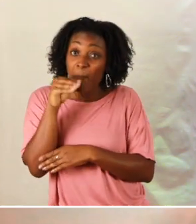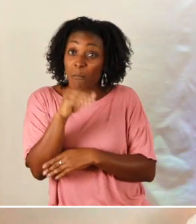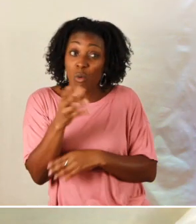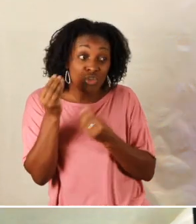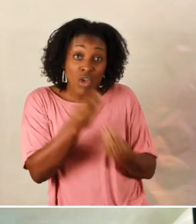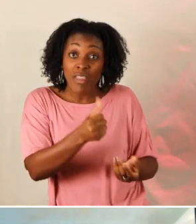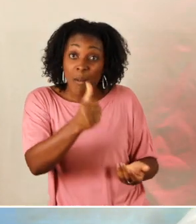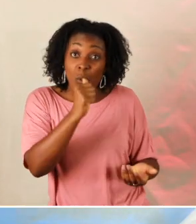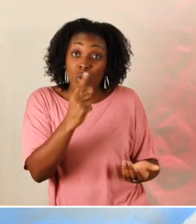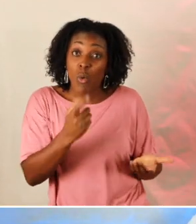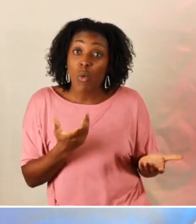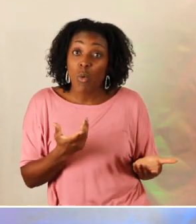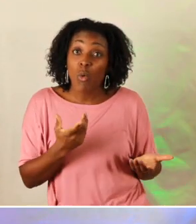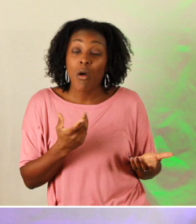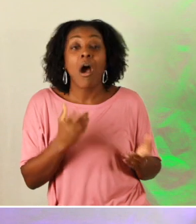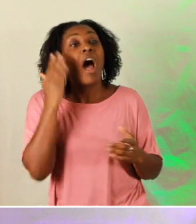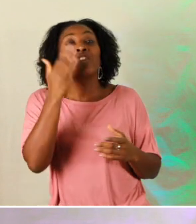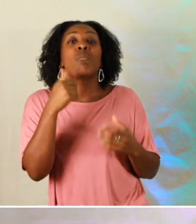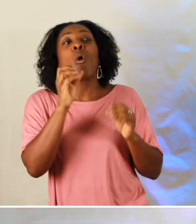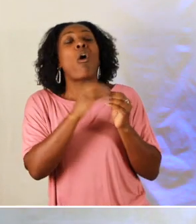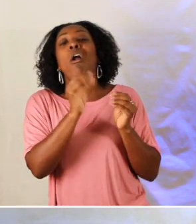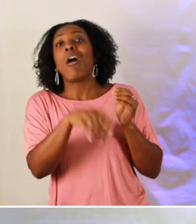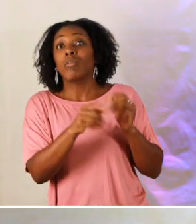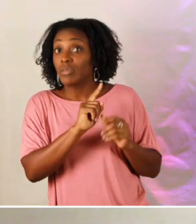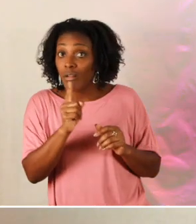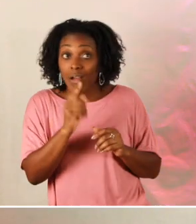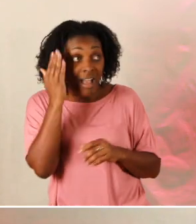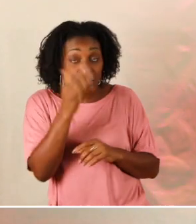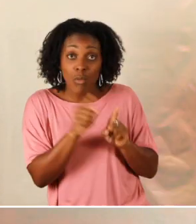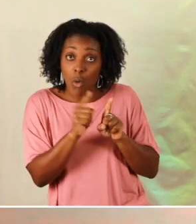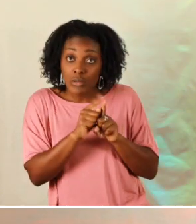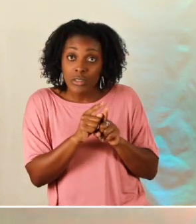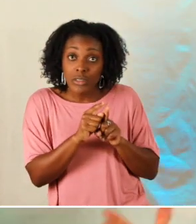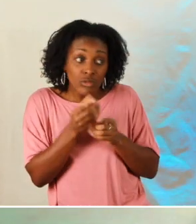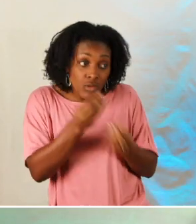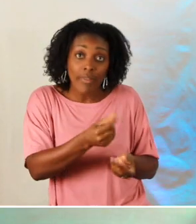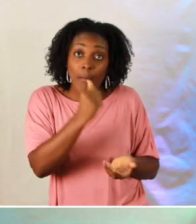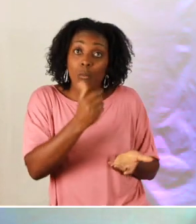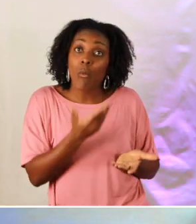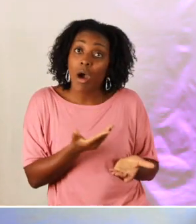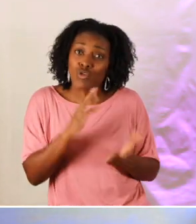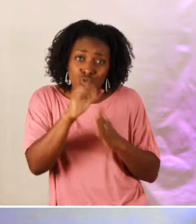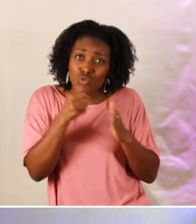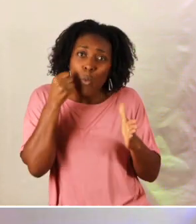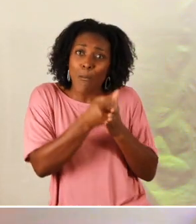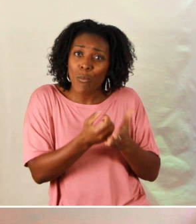chameau de la personne alors qu'elle aurait très bien pu dire c'est que des animaux mais elle a vu un besoin qui était là